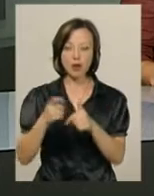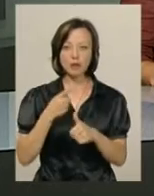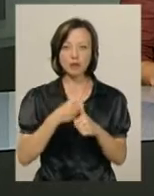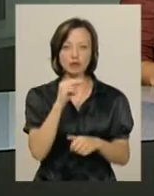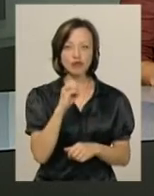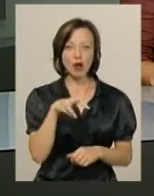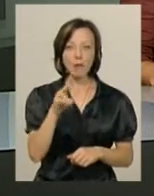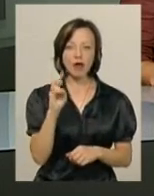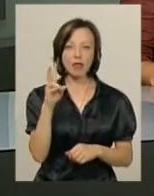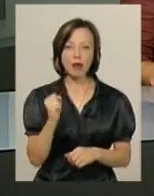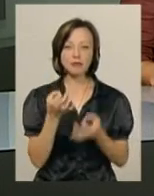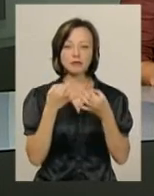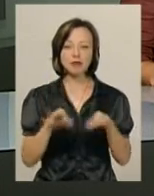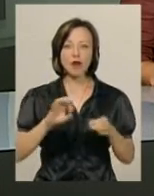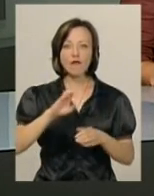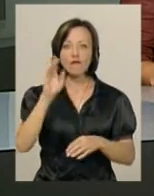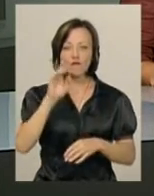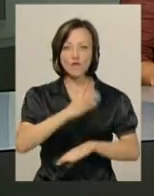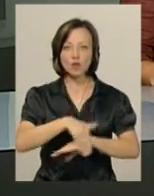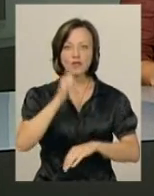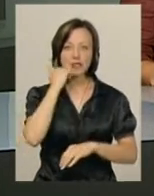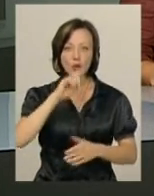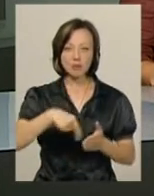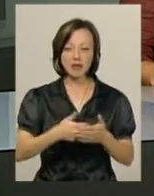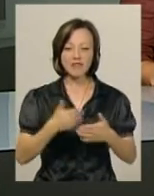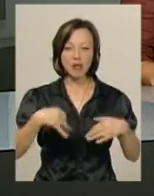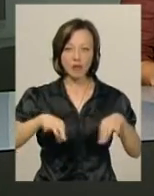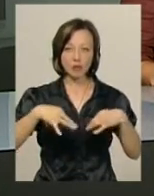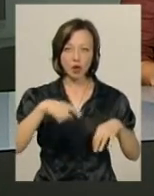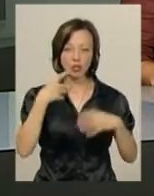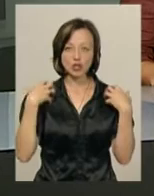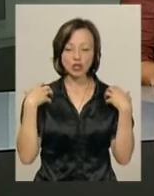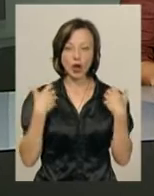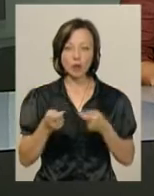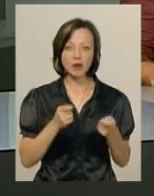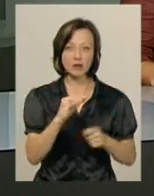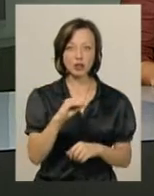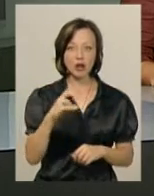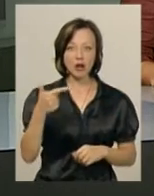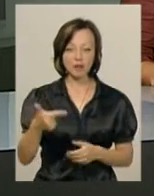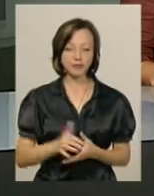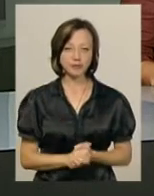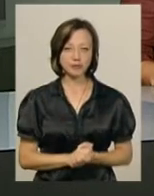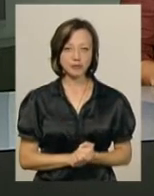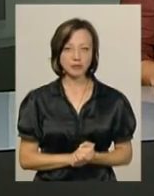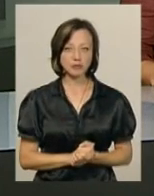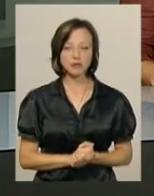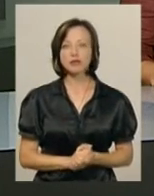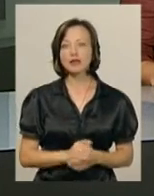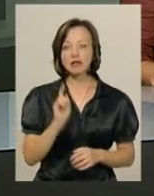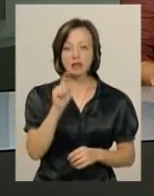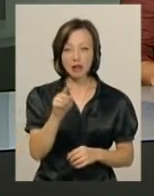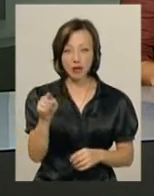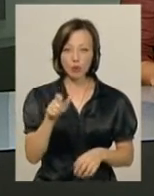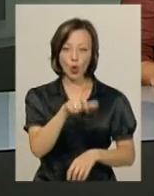Вона має розвантажити вулицю Староміську від автомобілів, каже начальник міського управління житлово-комунального господарства Василь Новачок. Бо саме